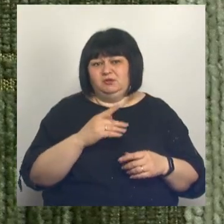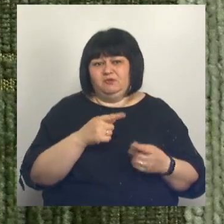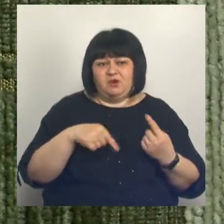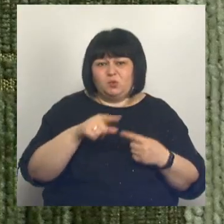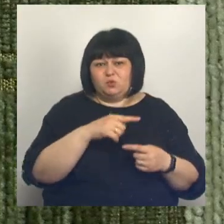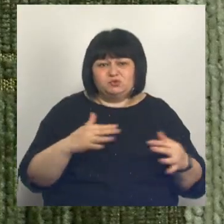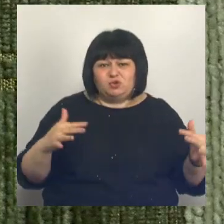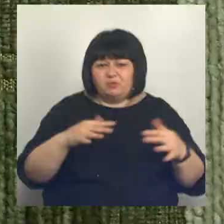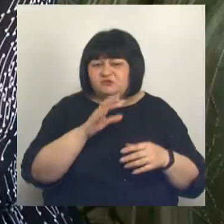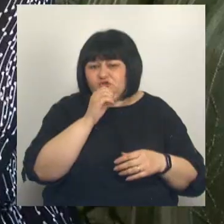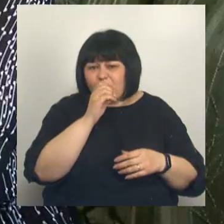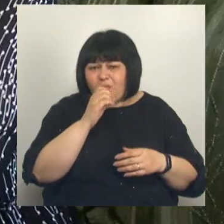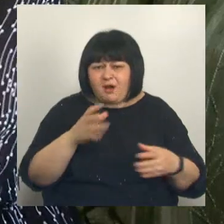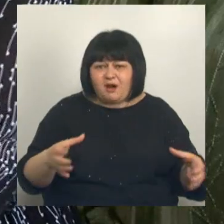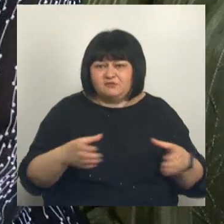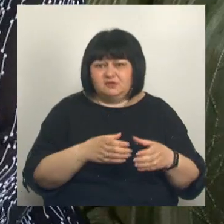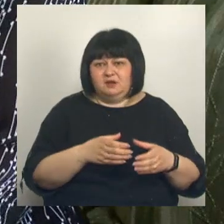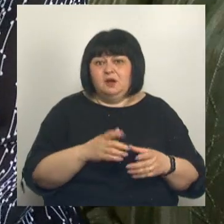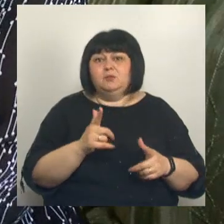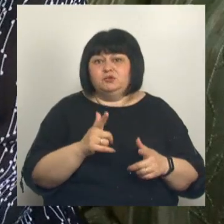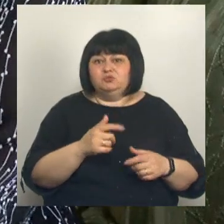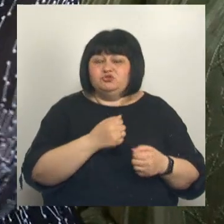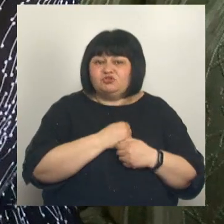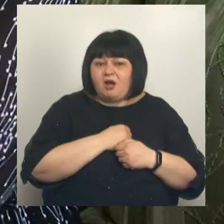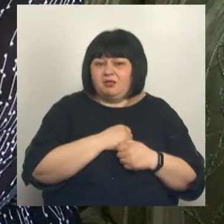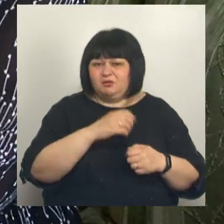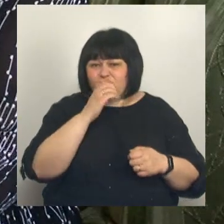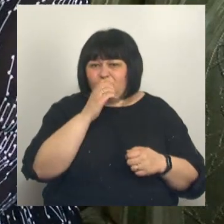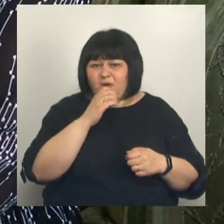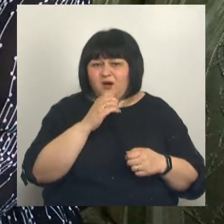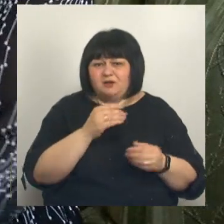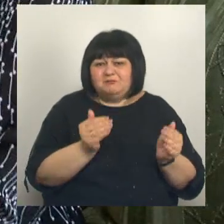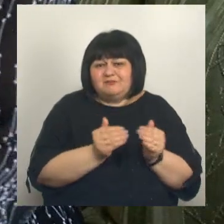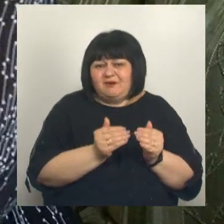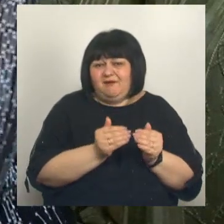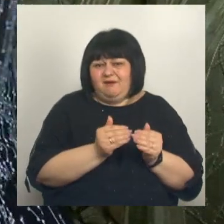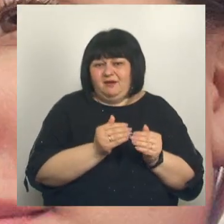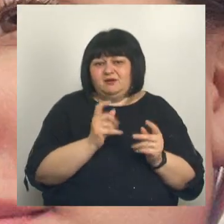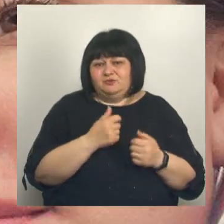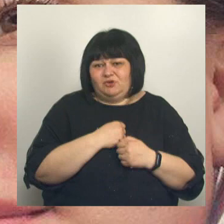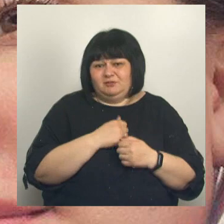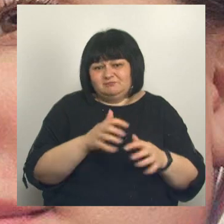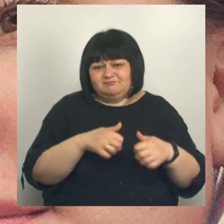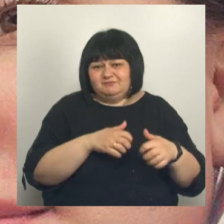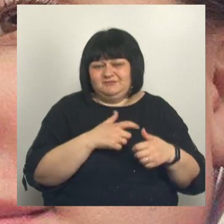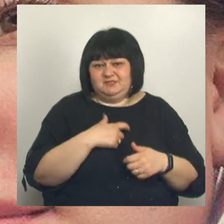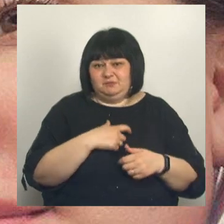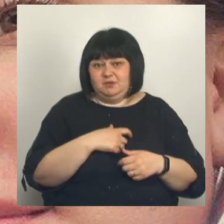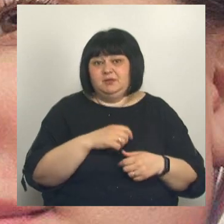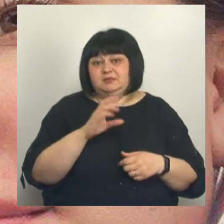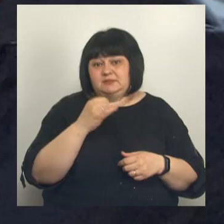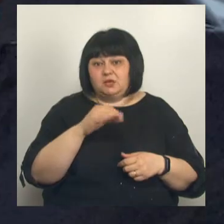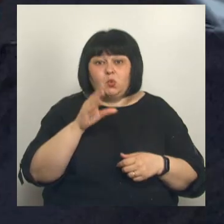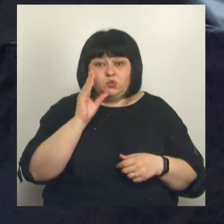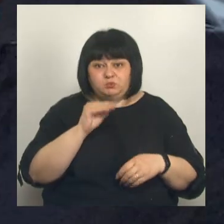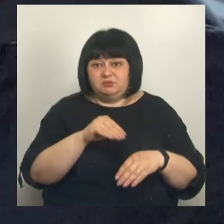пособирали всех собак. А почему? Ну жалко, бегает тут щеночек, ну как его не взять. Сергей успел создать семью.